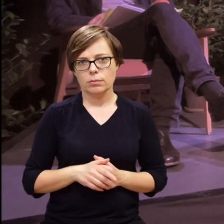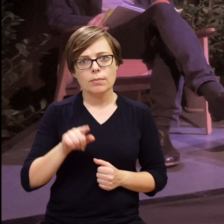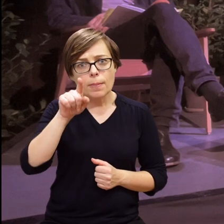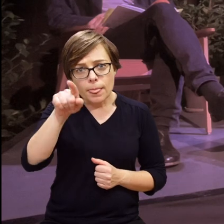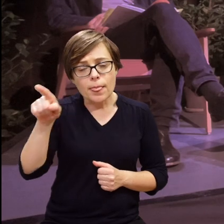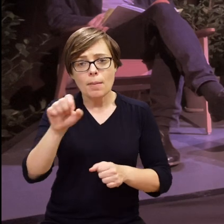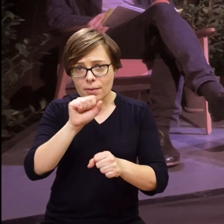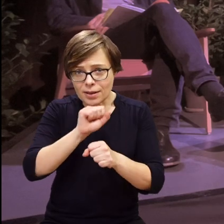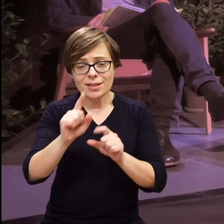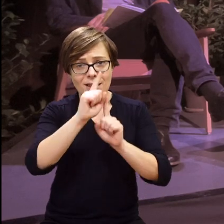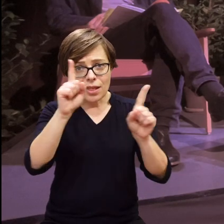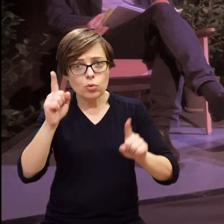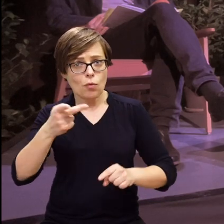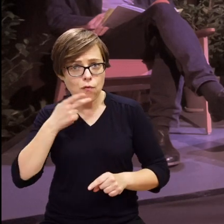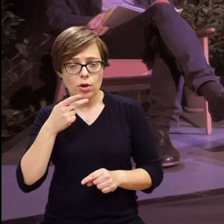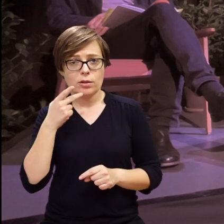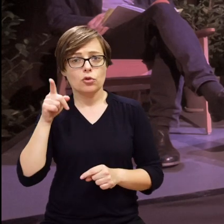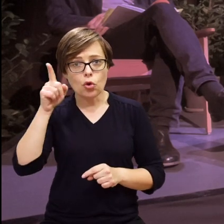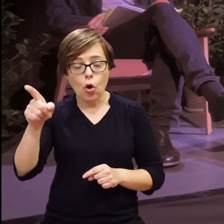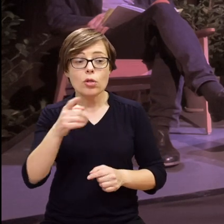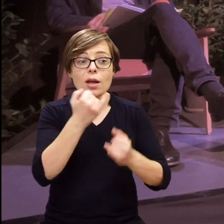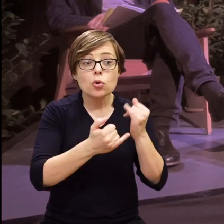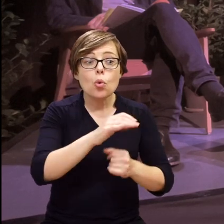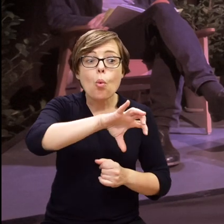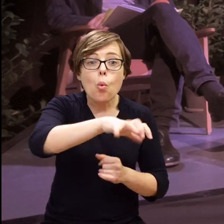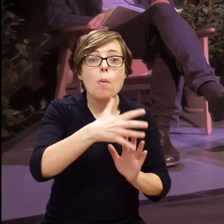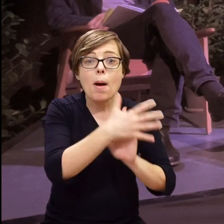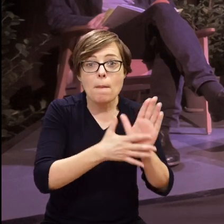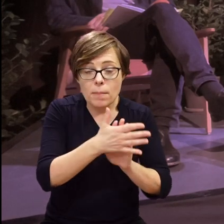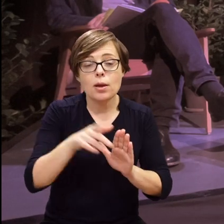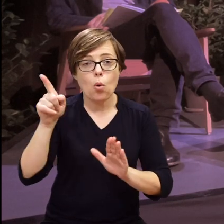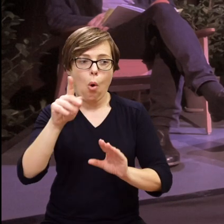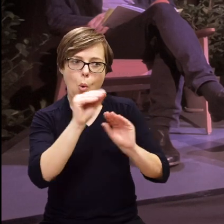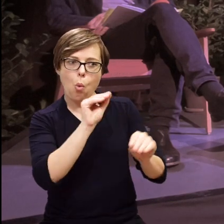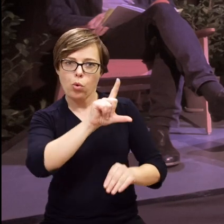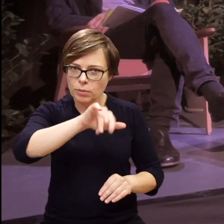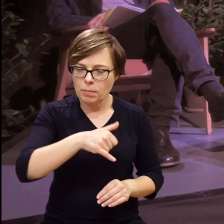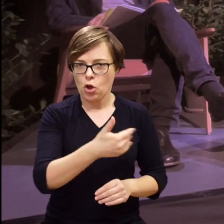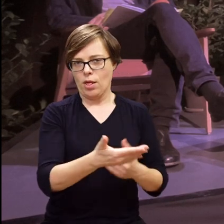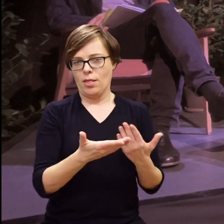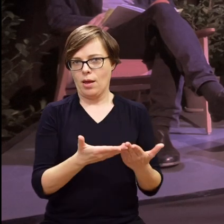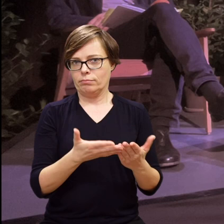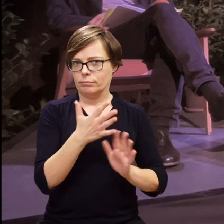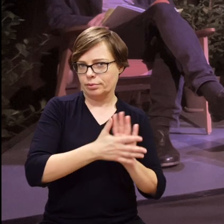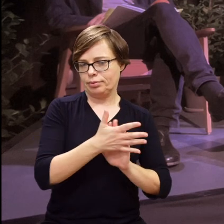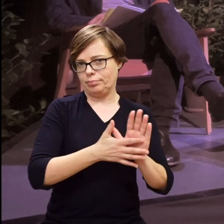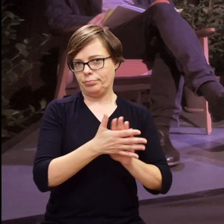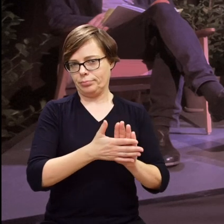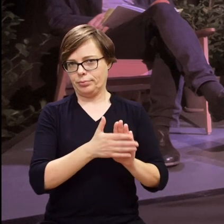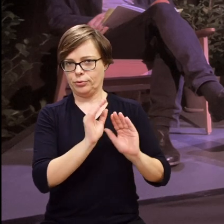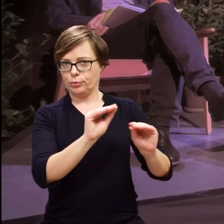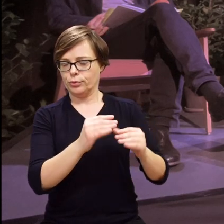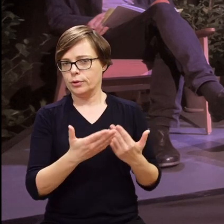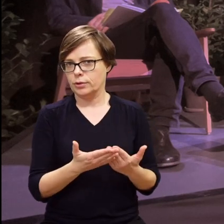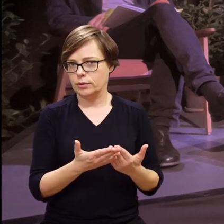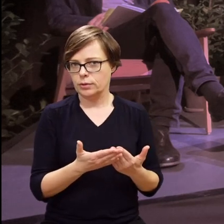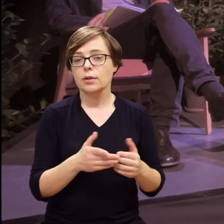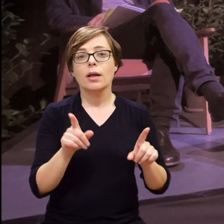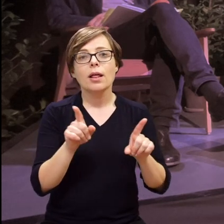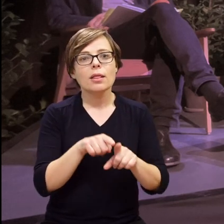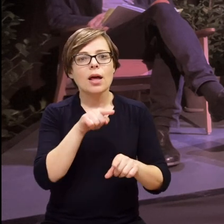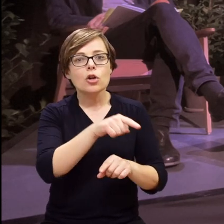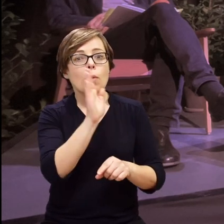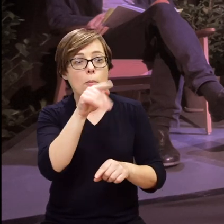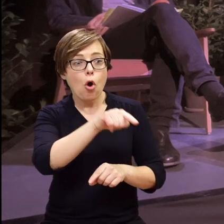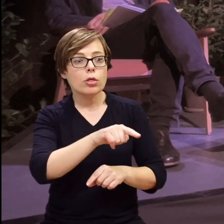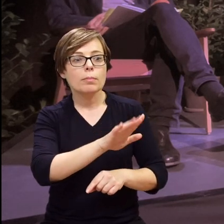gdzie są nauczyciele dwujęzyczni, którzy prowadzą lekcje, jeśli grupa jest migająca w polskim języku migowym. I wiemy doskonale, też obserwując